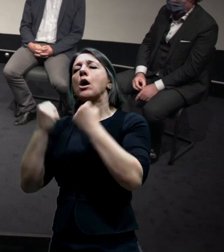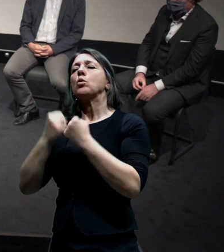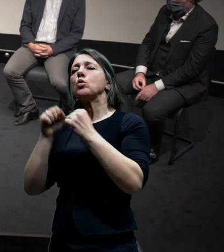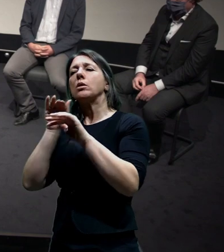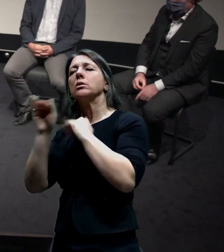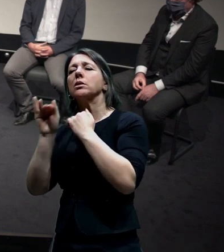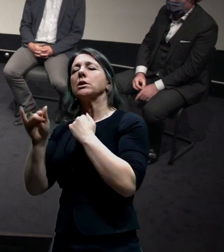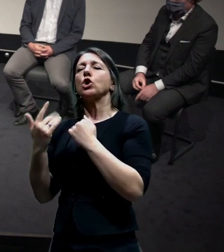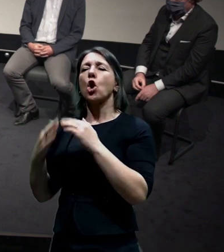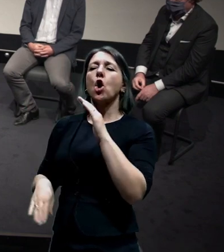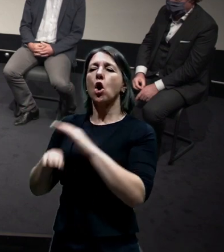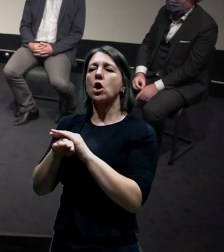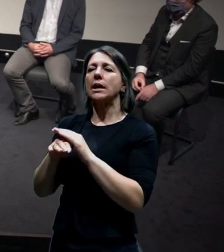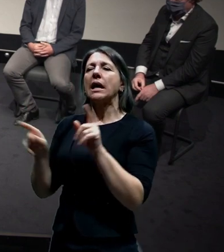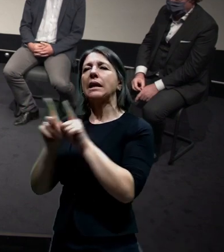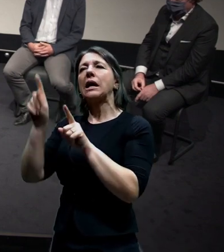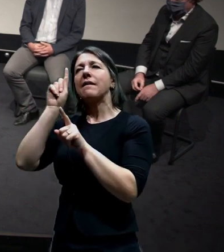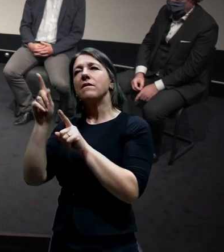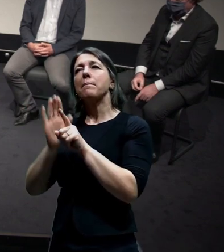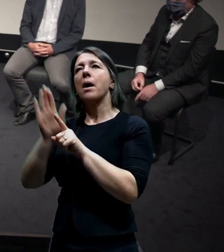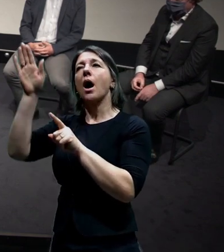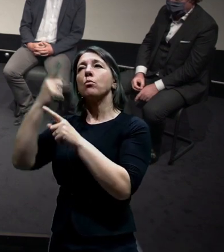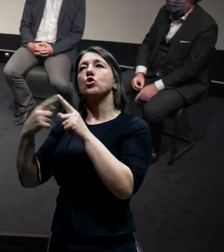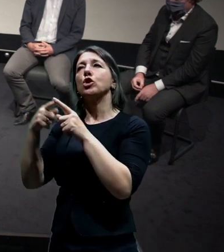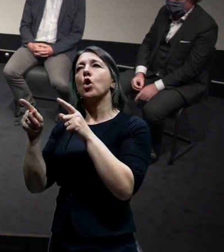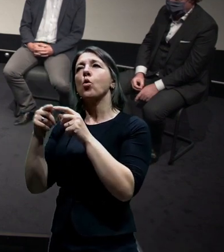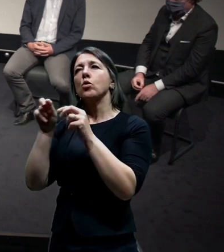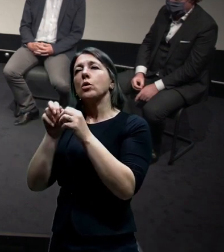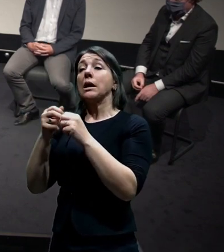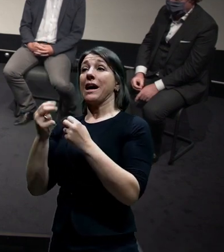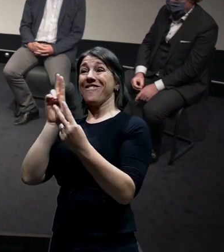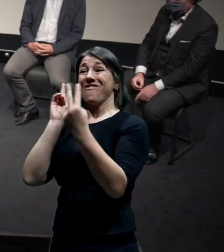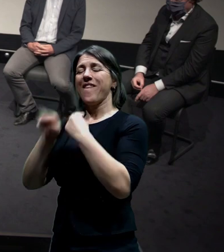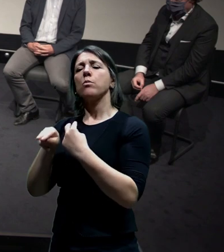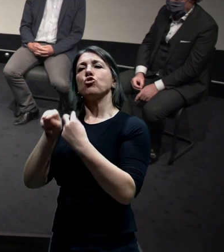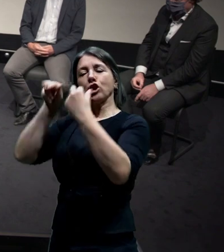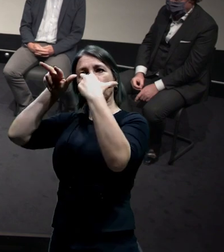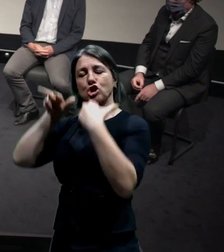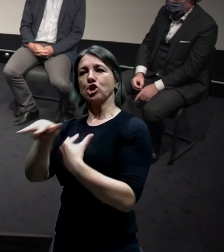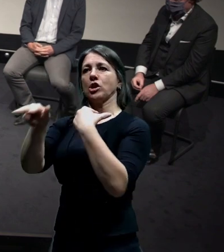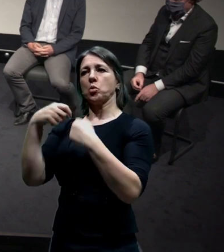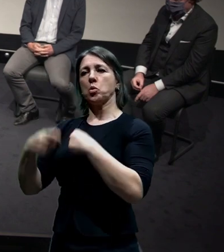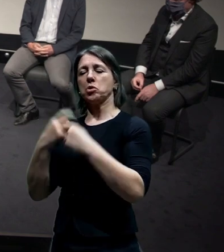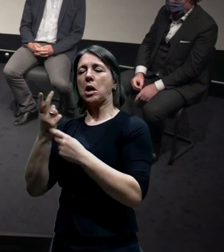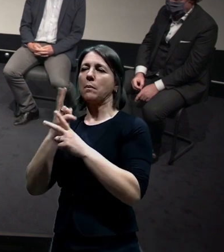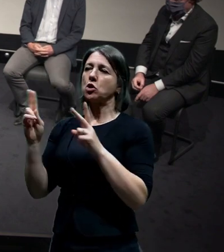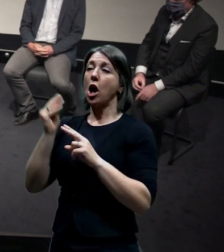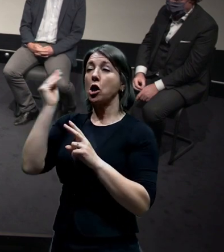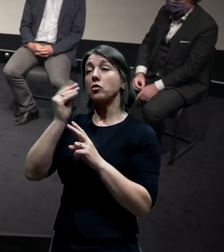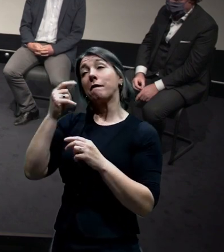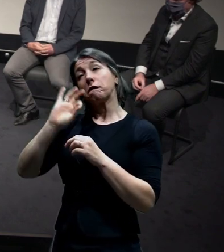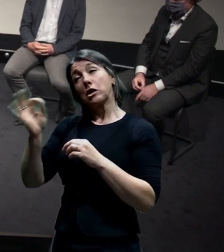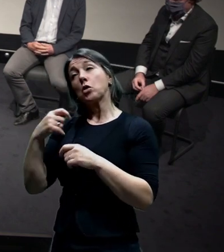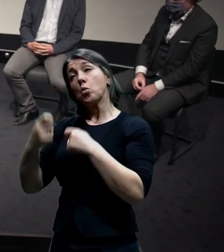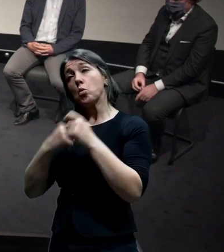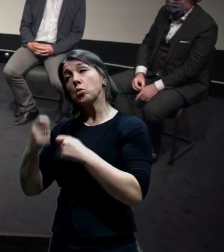dokážeme chytře řídit ty křižovatky na povrchu, vlastně roztáhnout tu dopravu třeba, třeba by to byla věc, která by Holešovičkám neublížila, ale